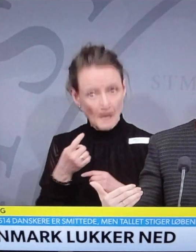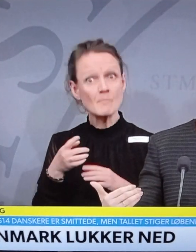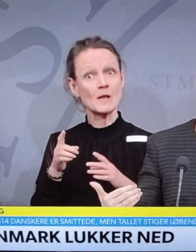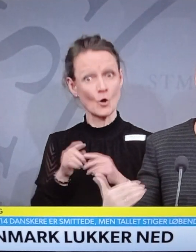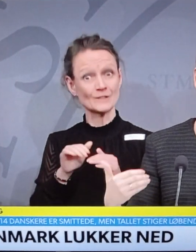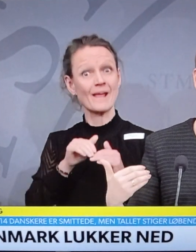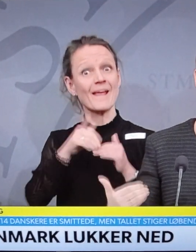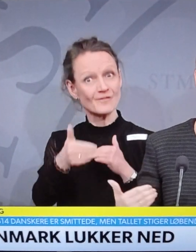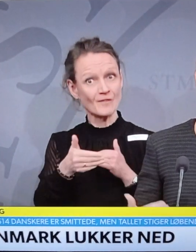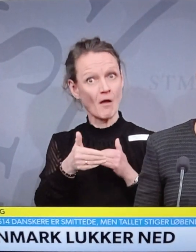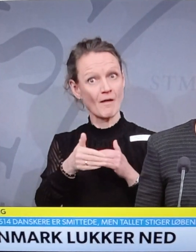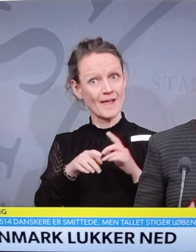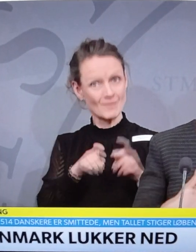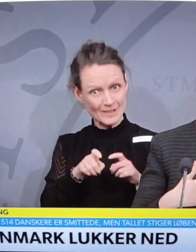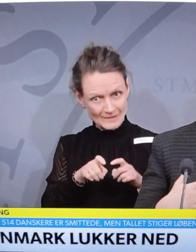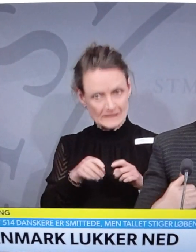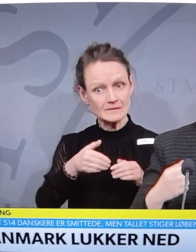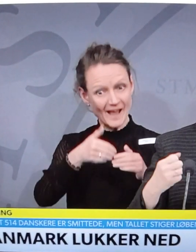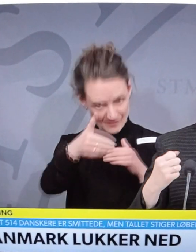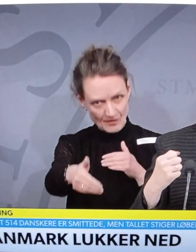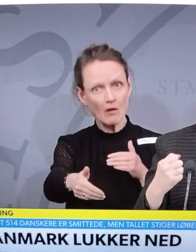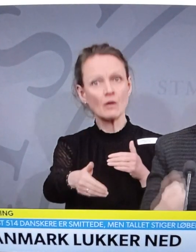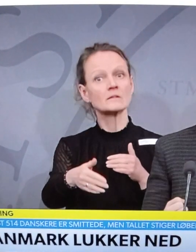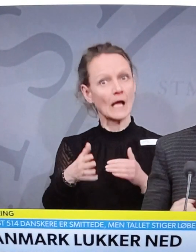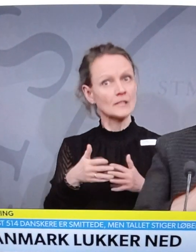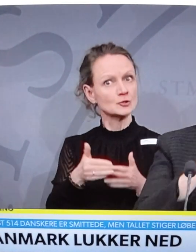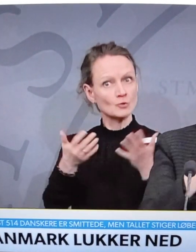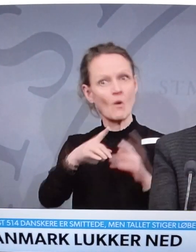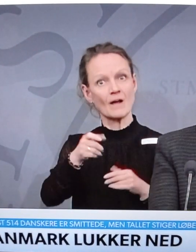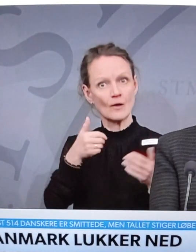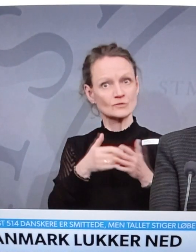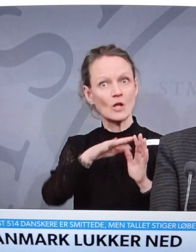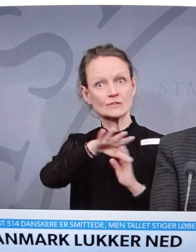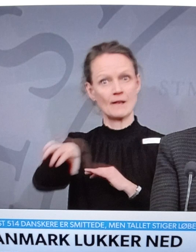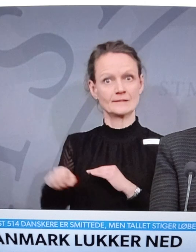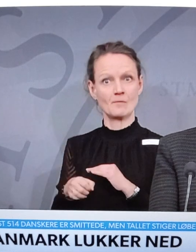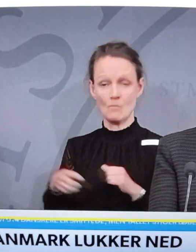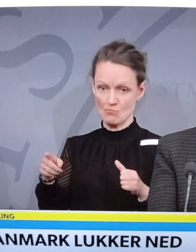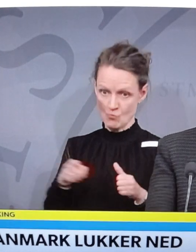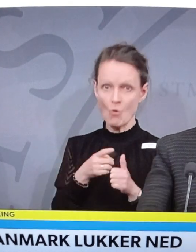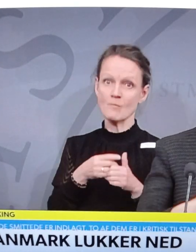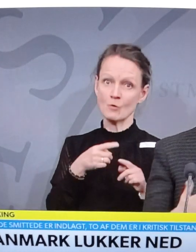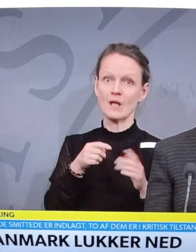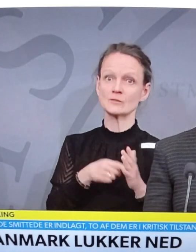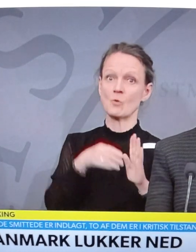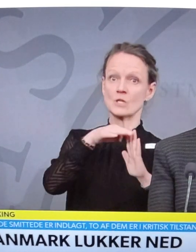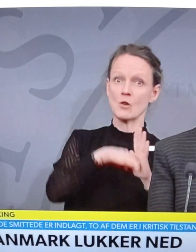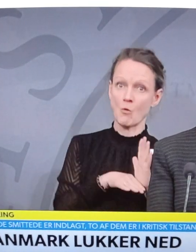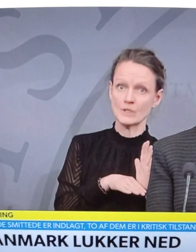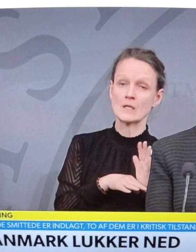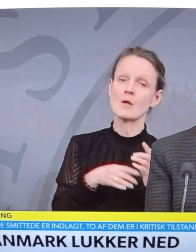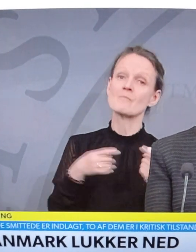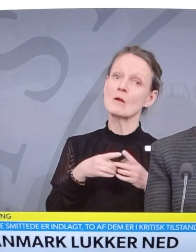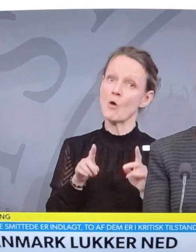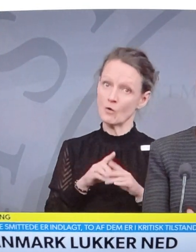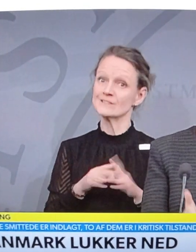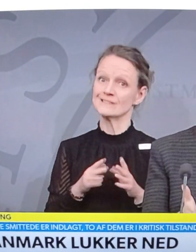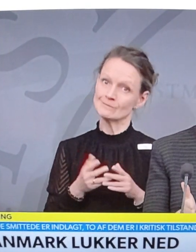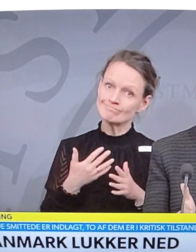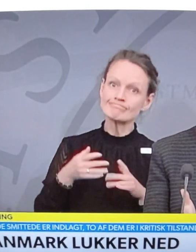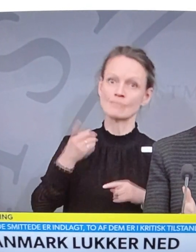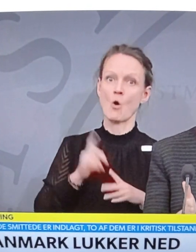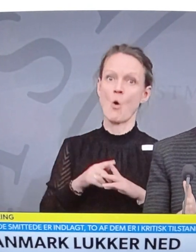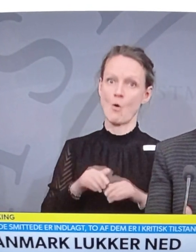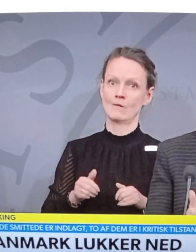store krav til os alle sammen. Og baser det dels på lovgivning, og de hårde tiltag, vi kommer med nu. men